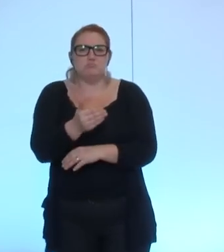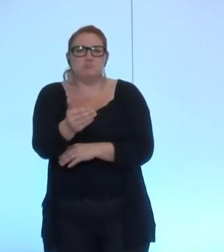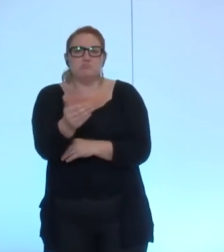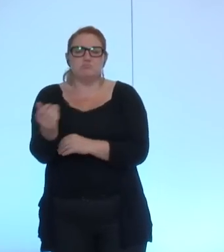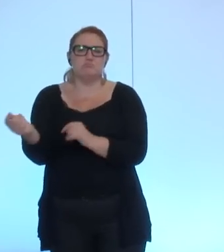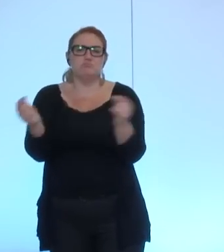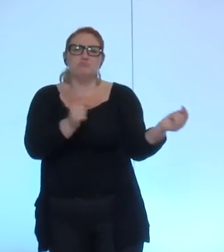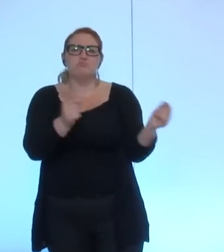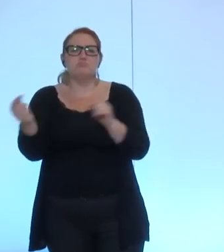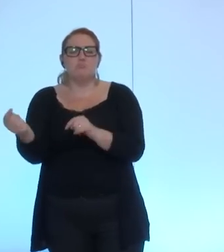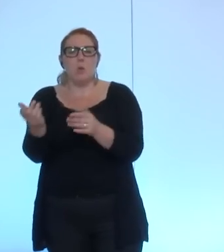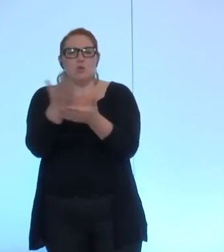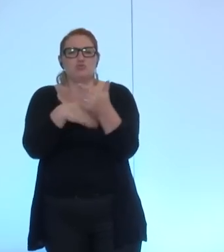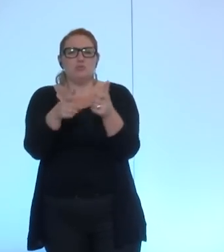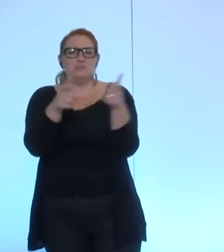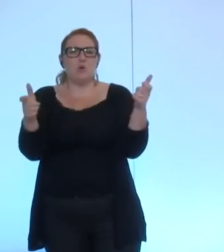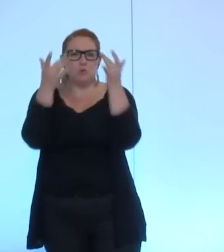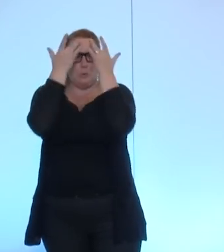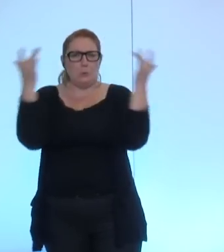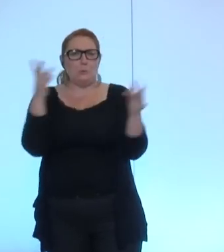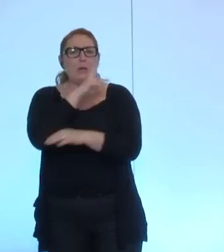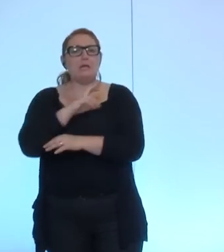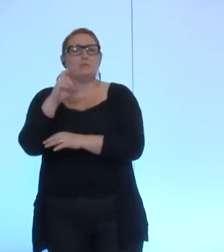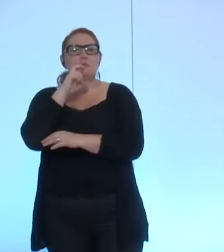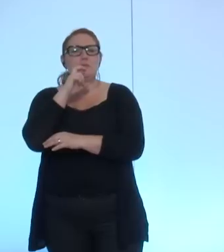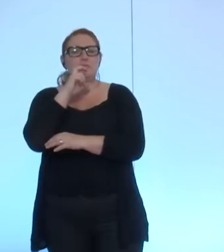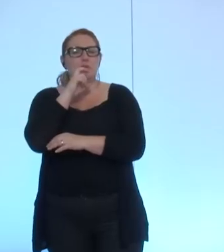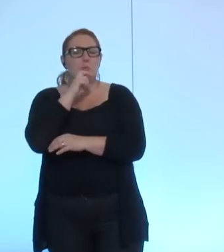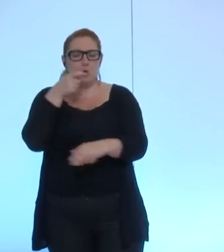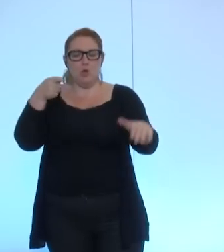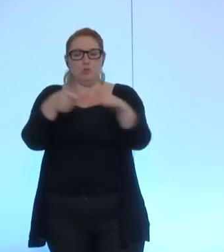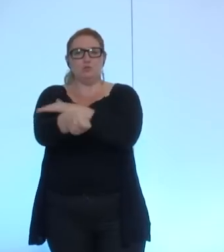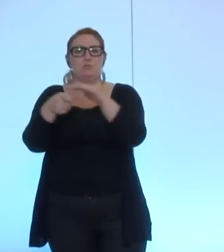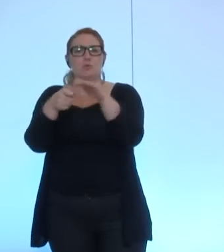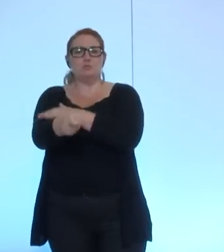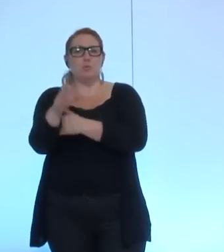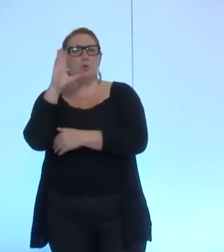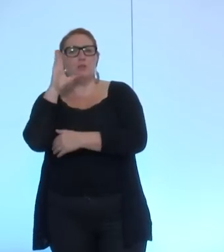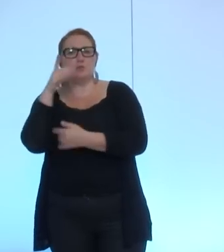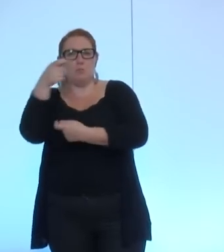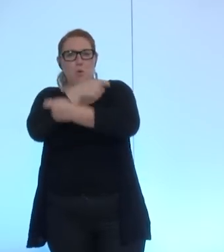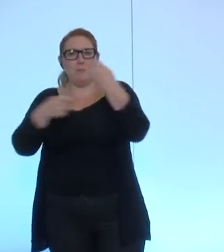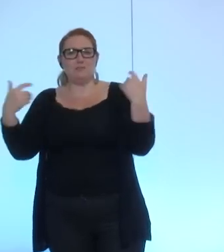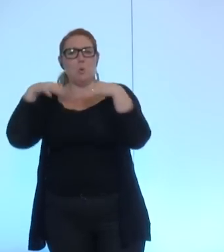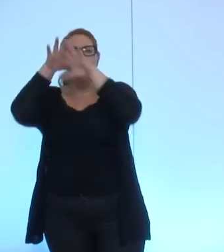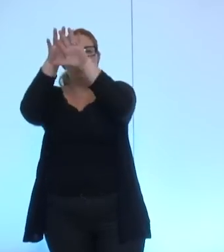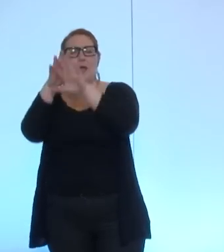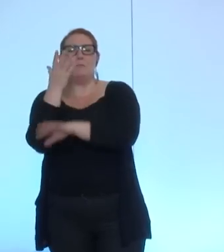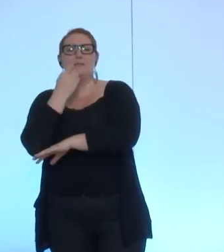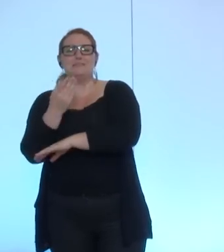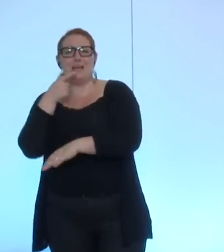vous avez justifié votre refus de voter des subventions à la chambre de commerce en Alpes Israël